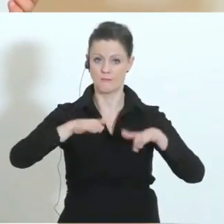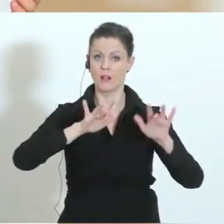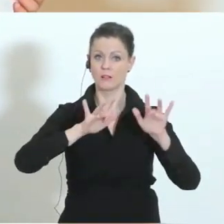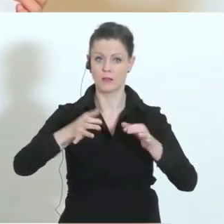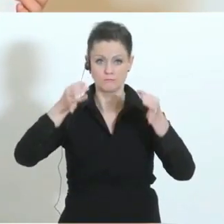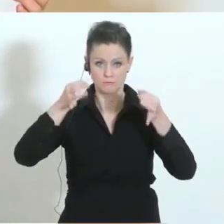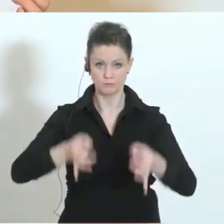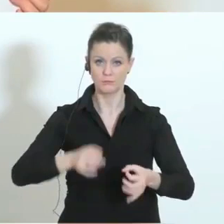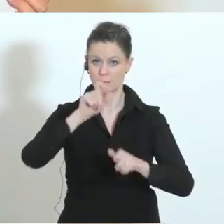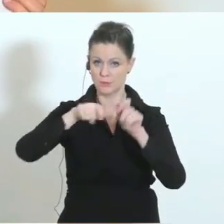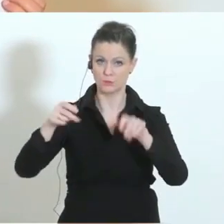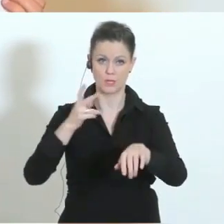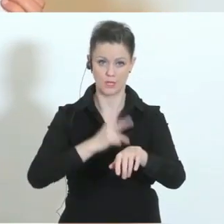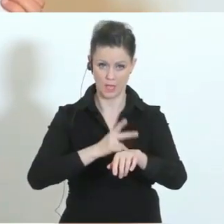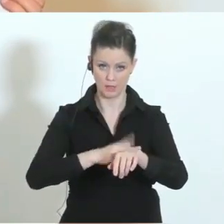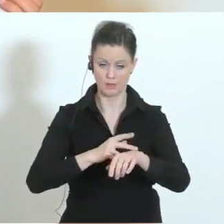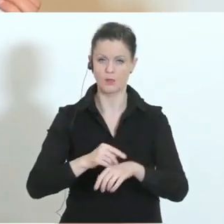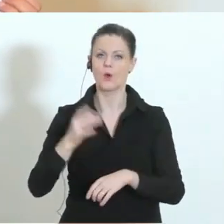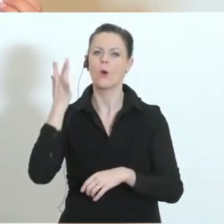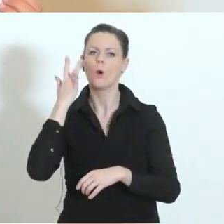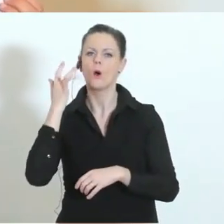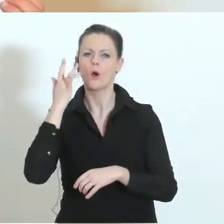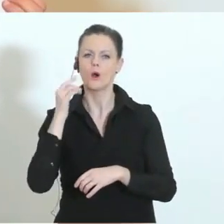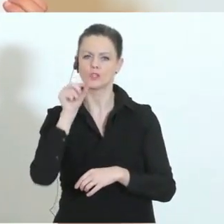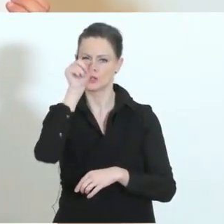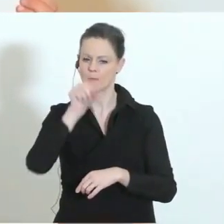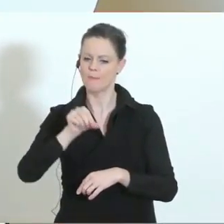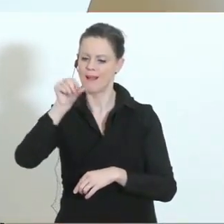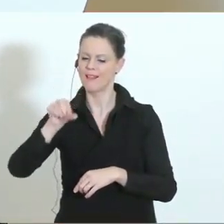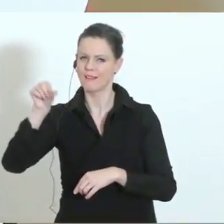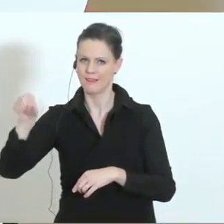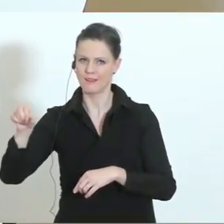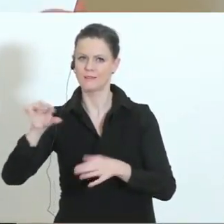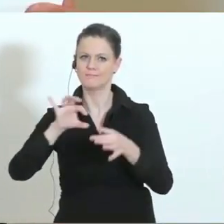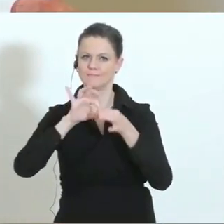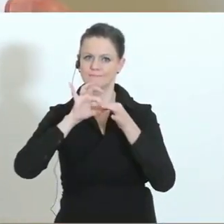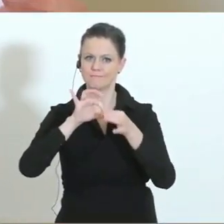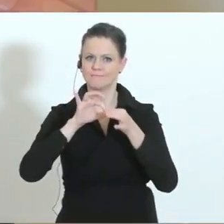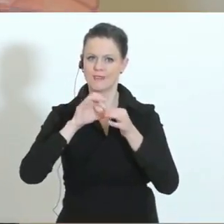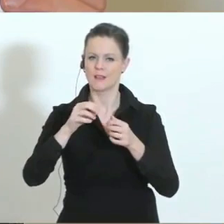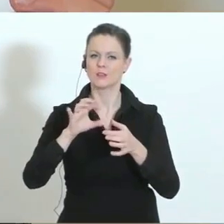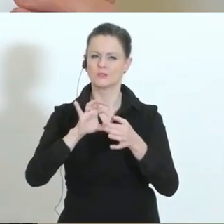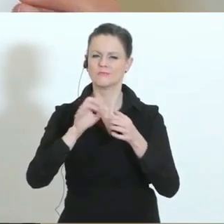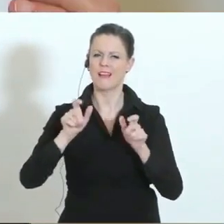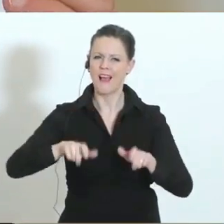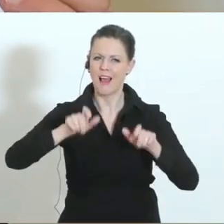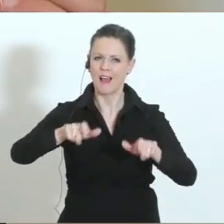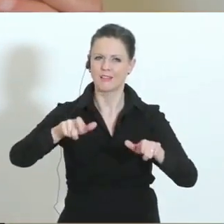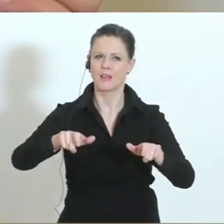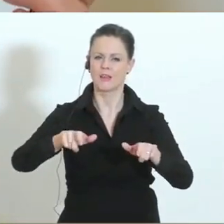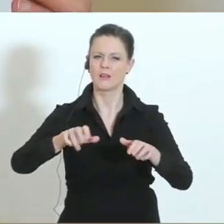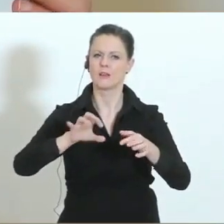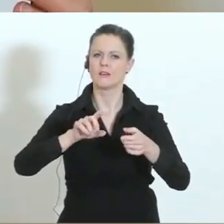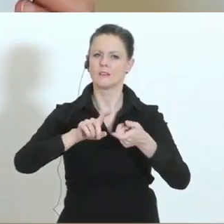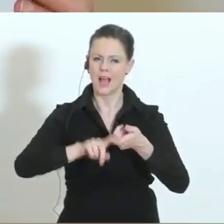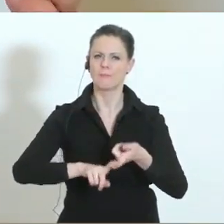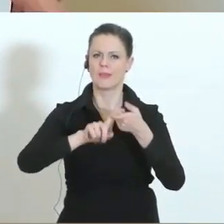Erkrankten und die orangenen Balken sind, ist die Altersdynamik in der herkömmlichen Gesamtbevölkerung.